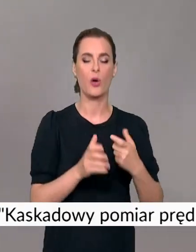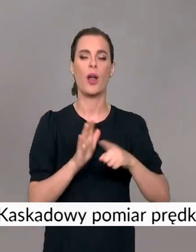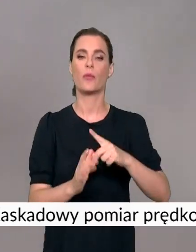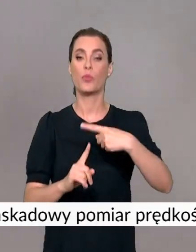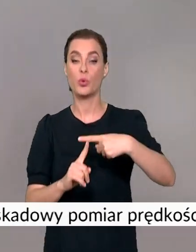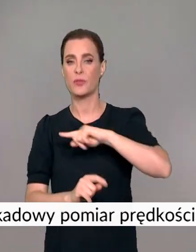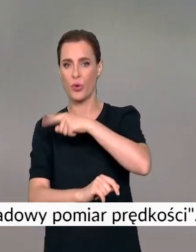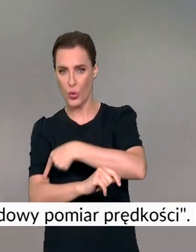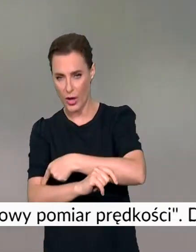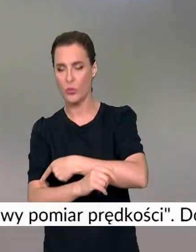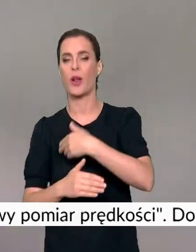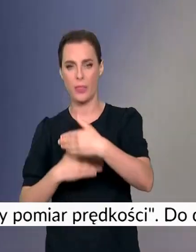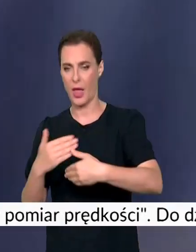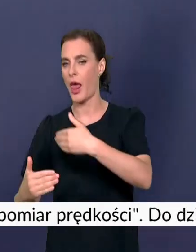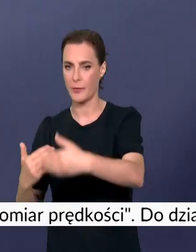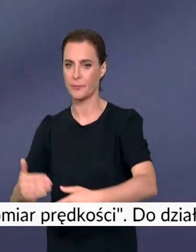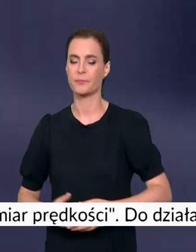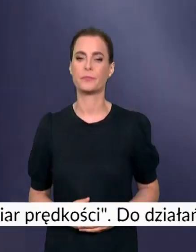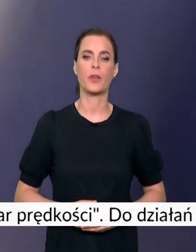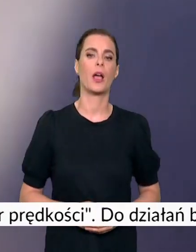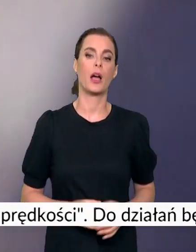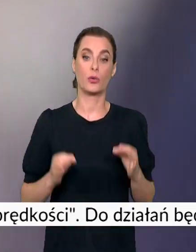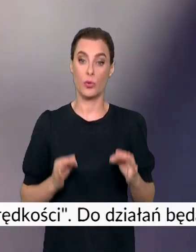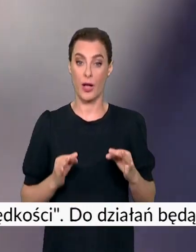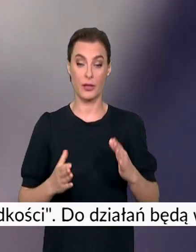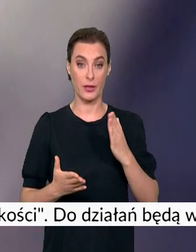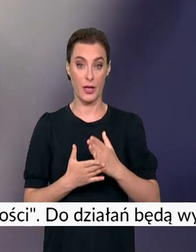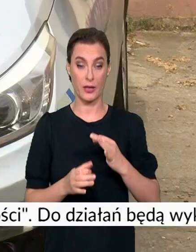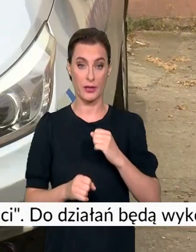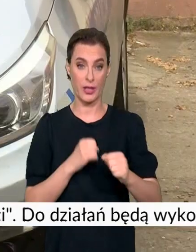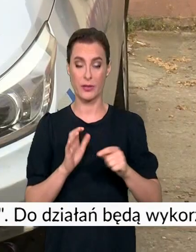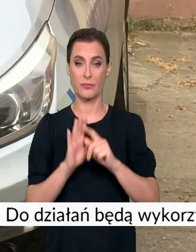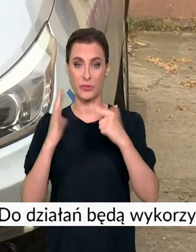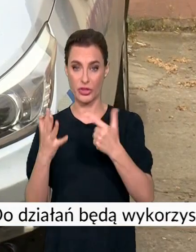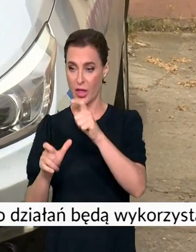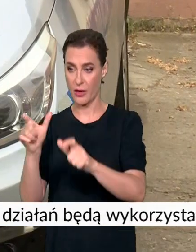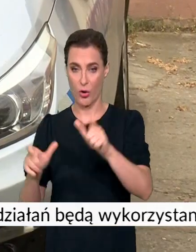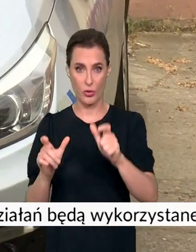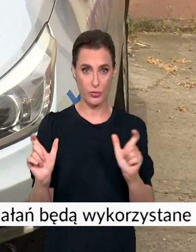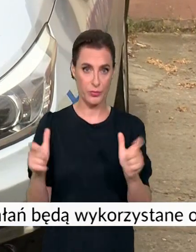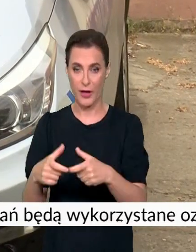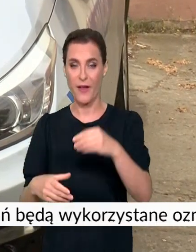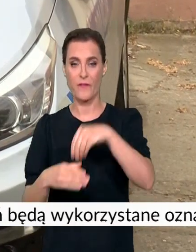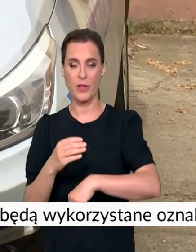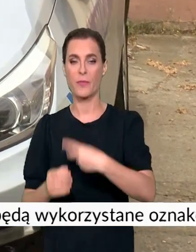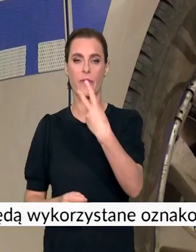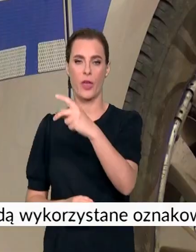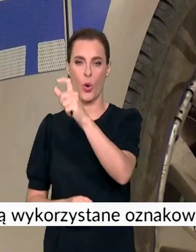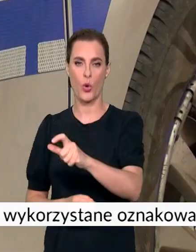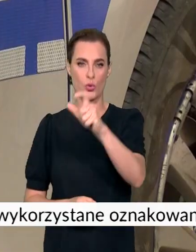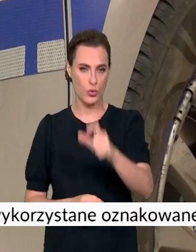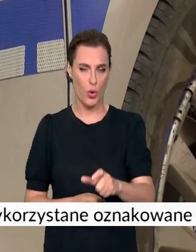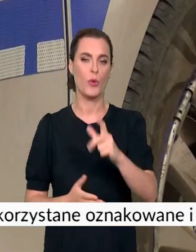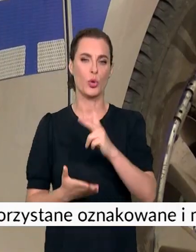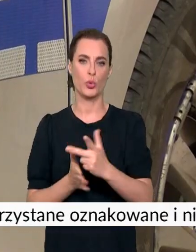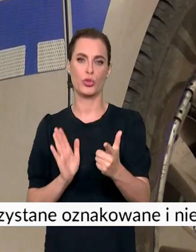prokuratury rejonowej zostały dalej kontynuowane. Aktualnie zatrzymano w tej sprawie siedem osób. Dwie z tych osób są